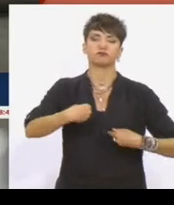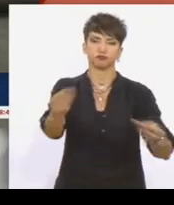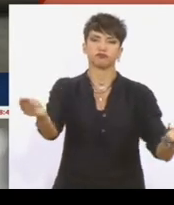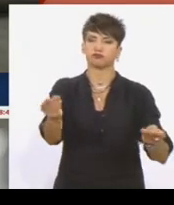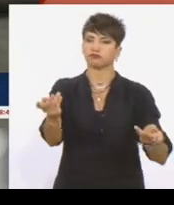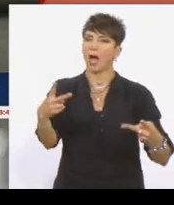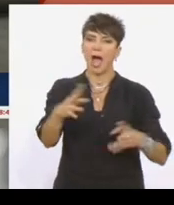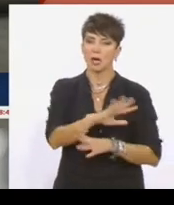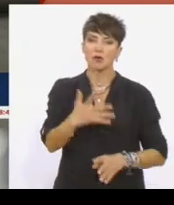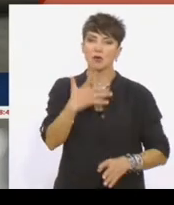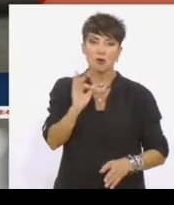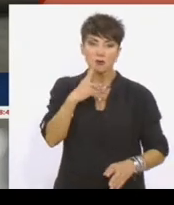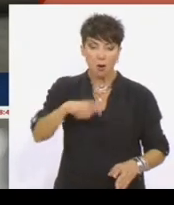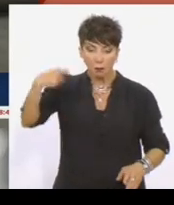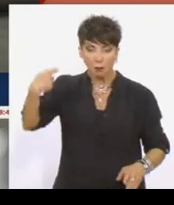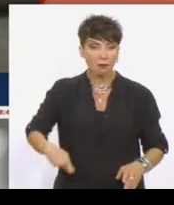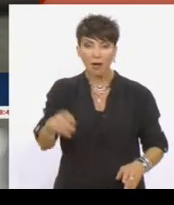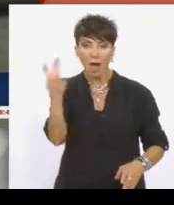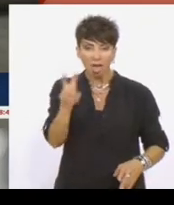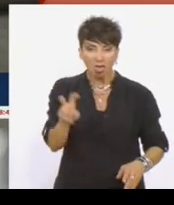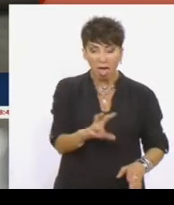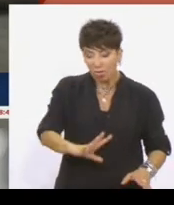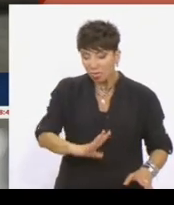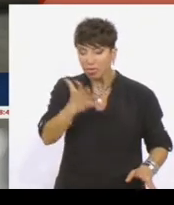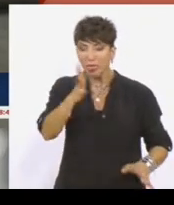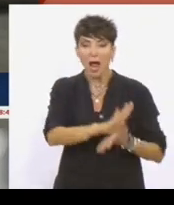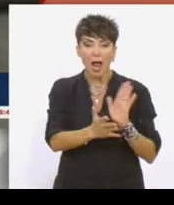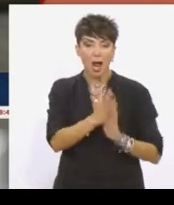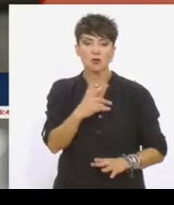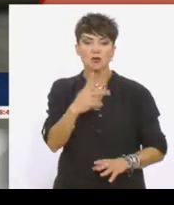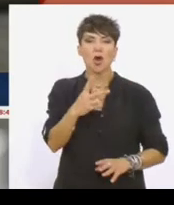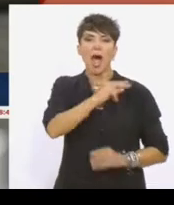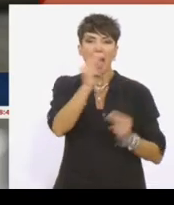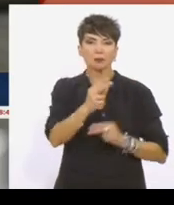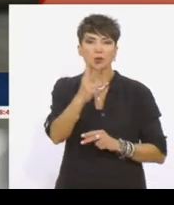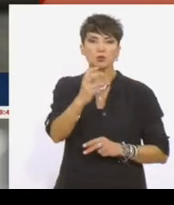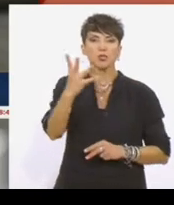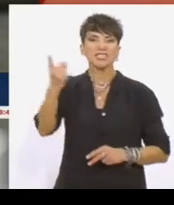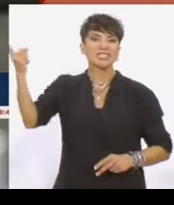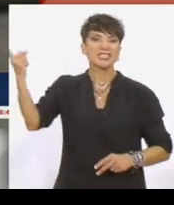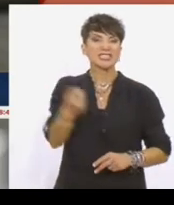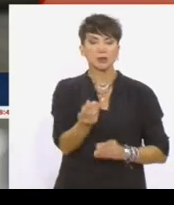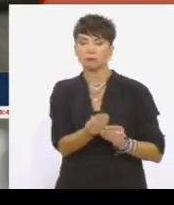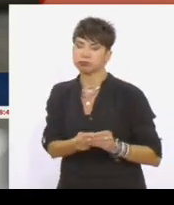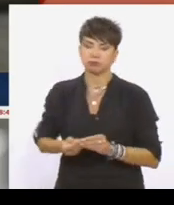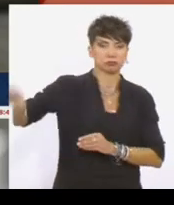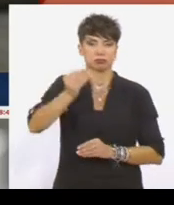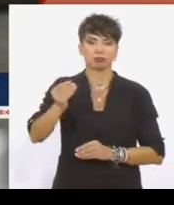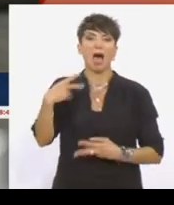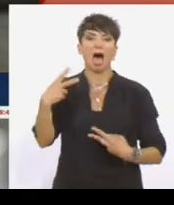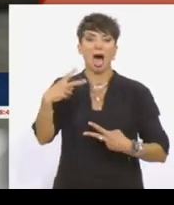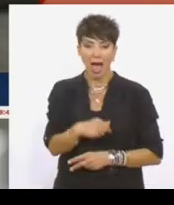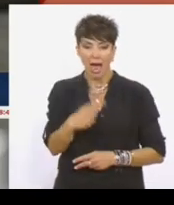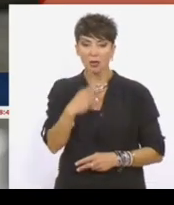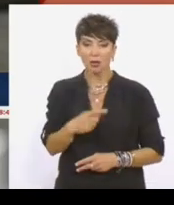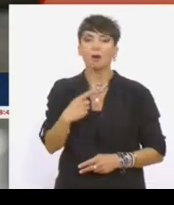σε ρούβλια προκάλεσε εκτείναξη κατά 24% στην τιμή του φυσικού αερίου ενώ το πετρέλαιο έκανε άλμα στα